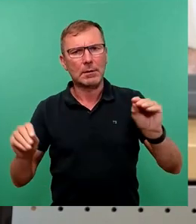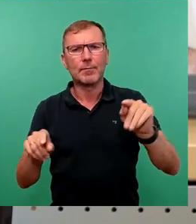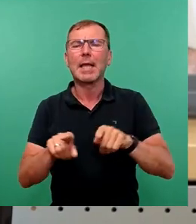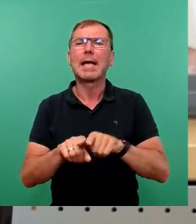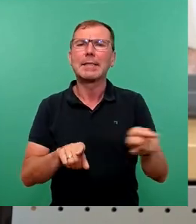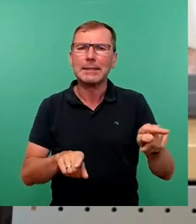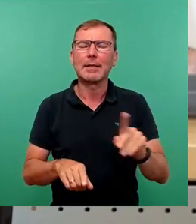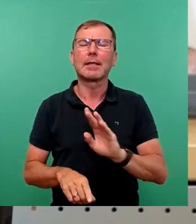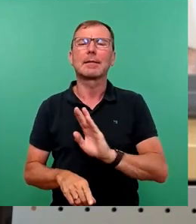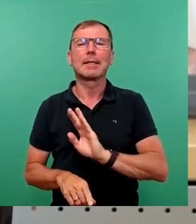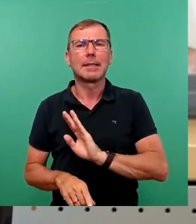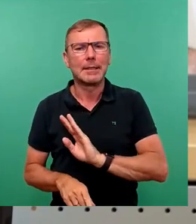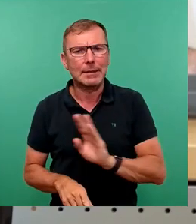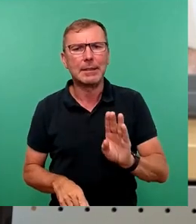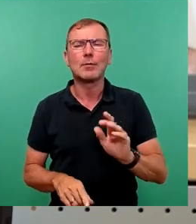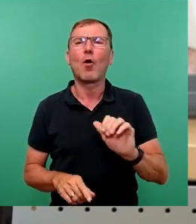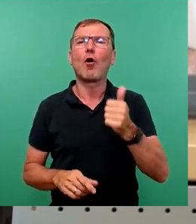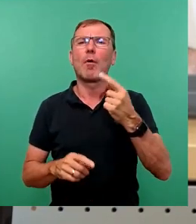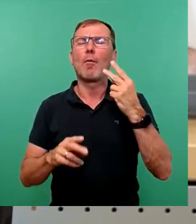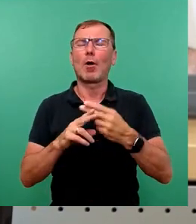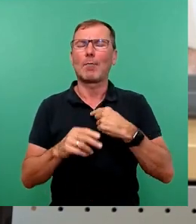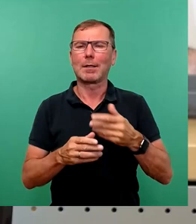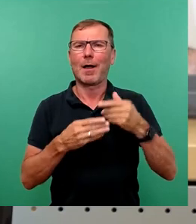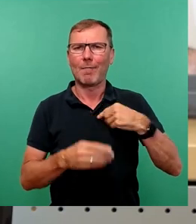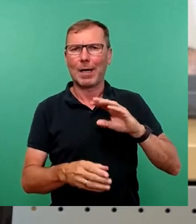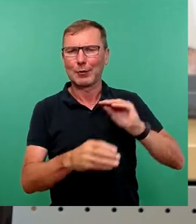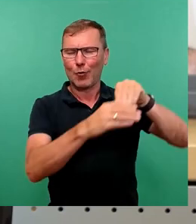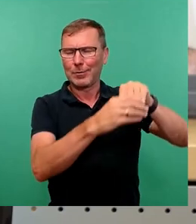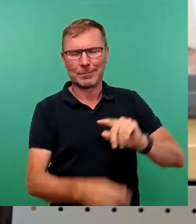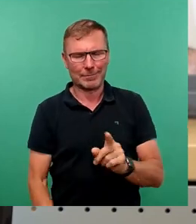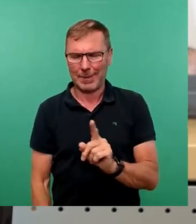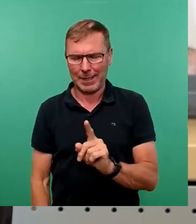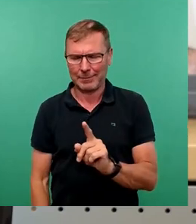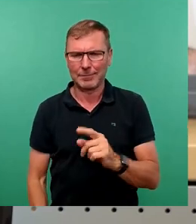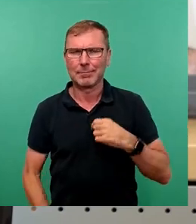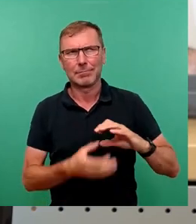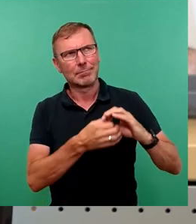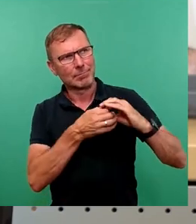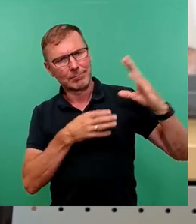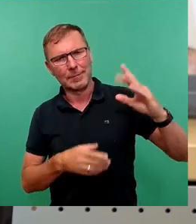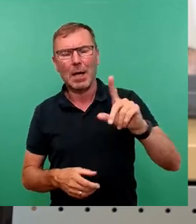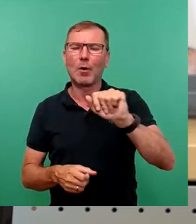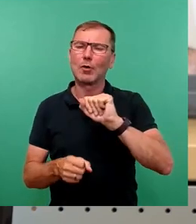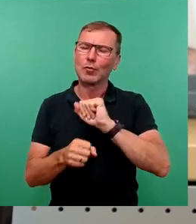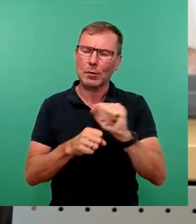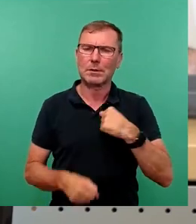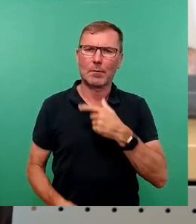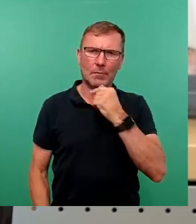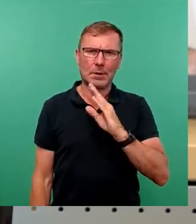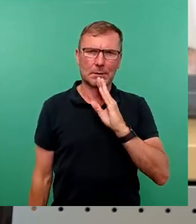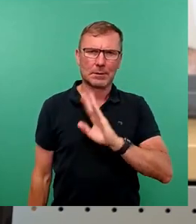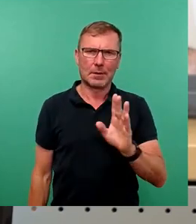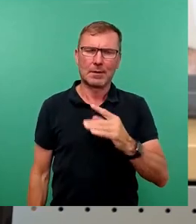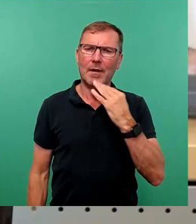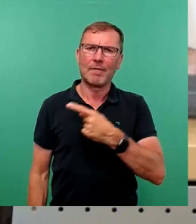mittlerweile zur OB-Fraktion per se mutiert sind. Ich möchte allerdings doch auch sagen, dass hier